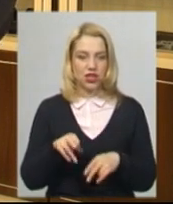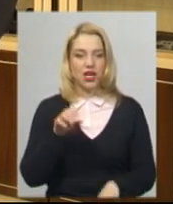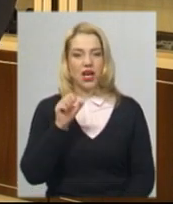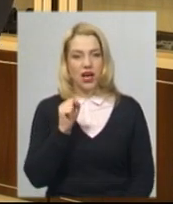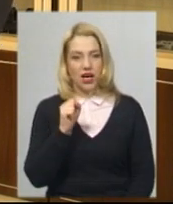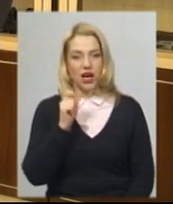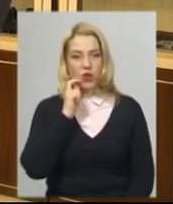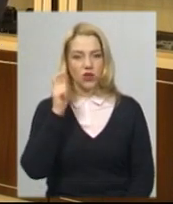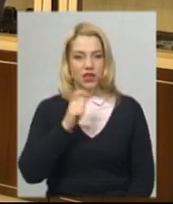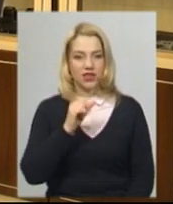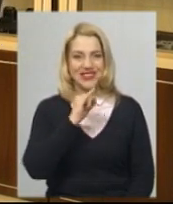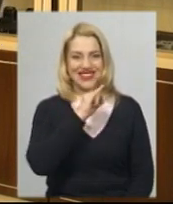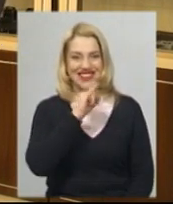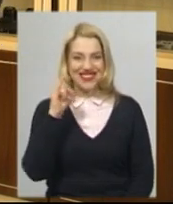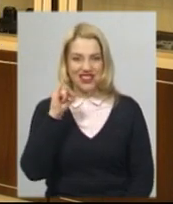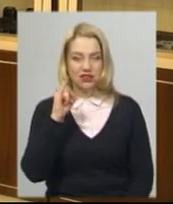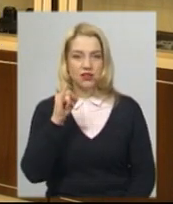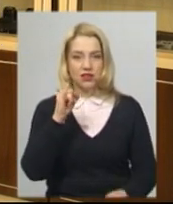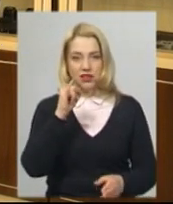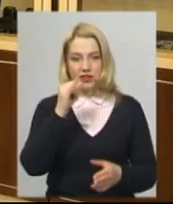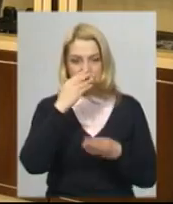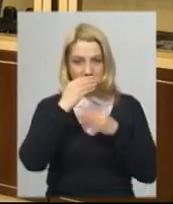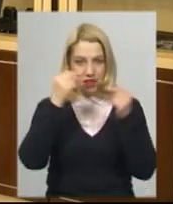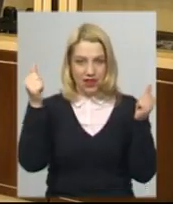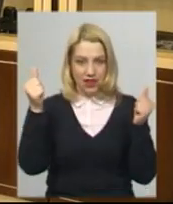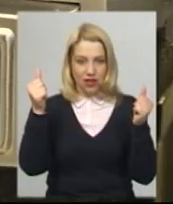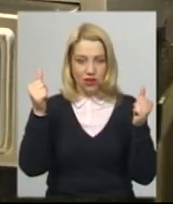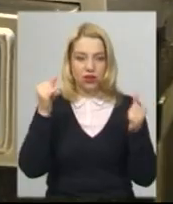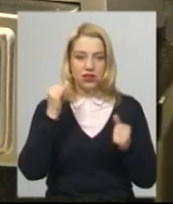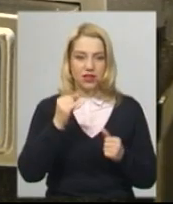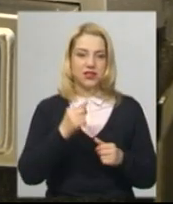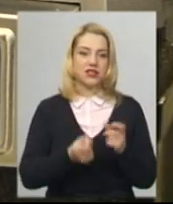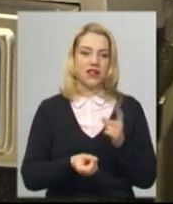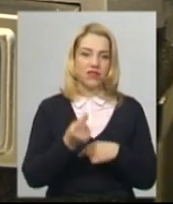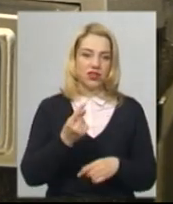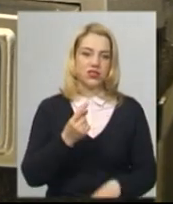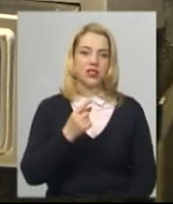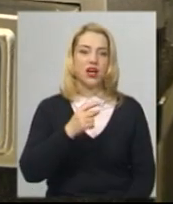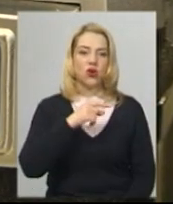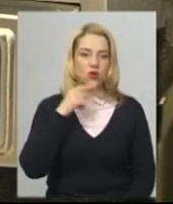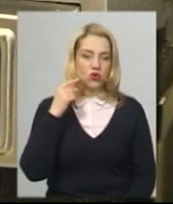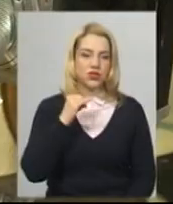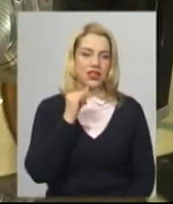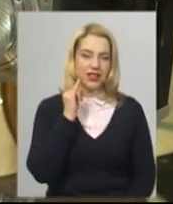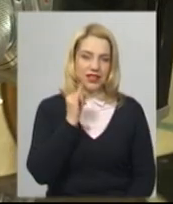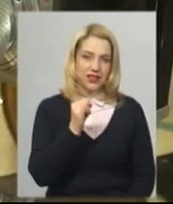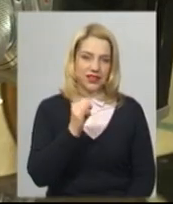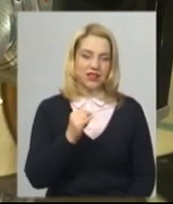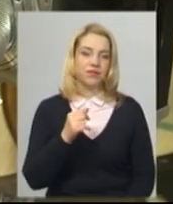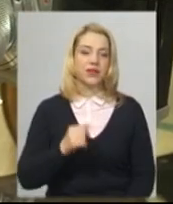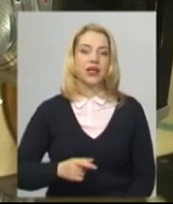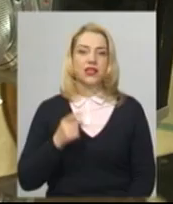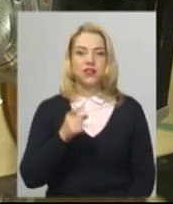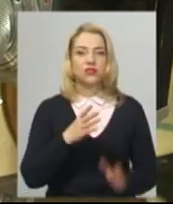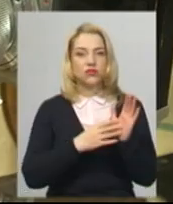А українське «І» зникло і з'явилось русське «І». 1959 рік. Випускалась